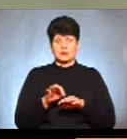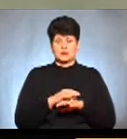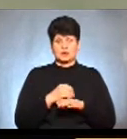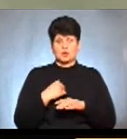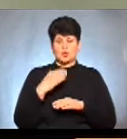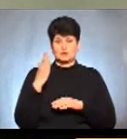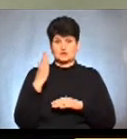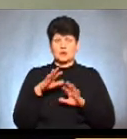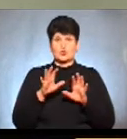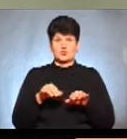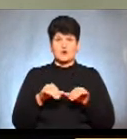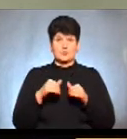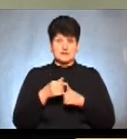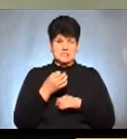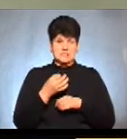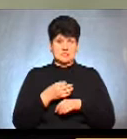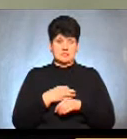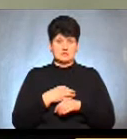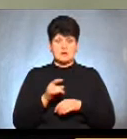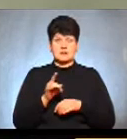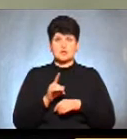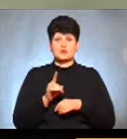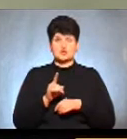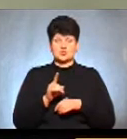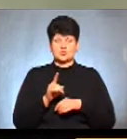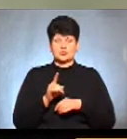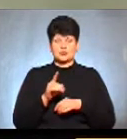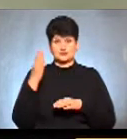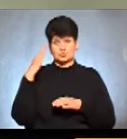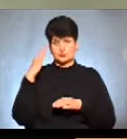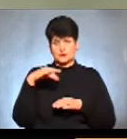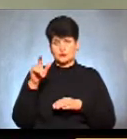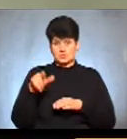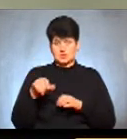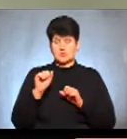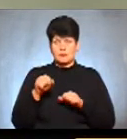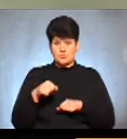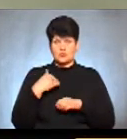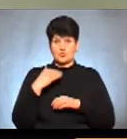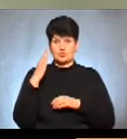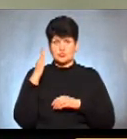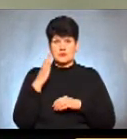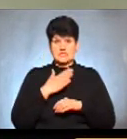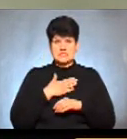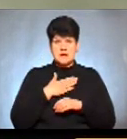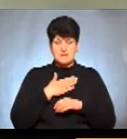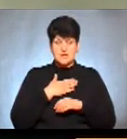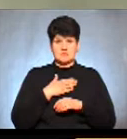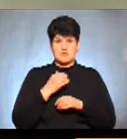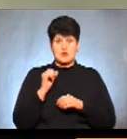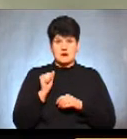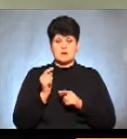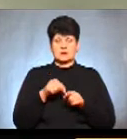Голова комісії сказала, що постороння людина може проголосувати за мене, але так як